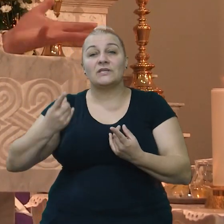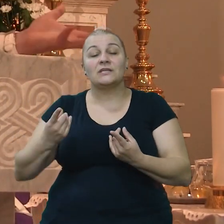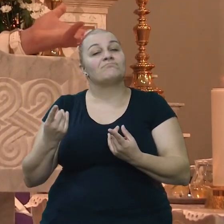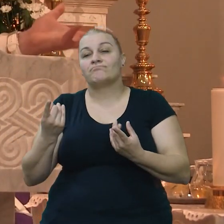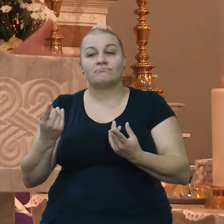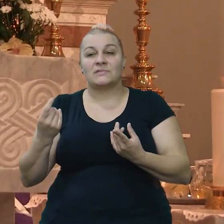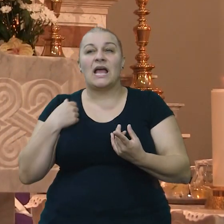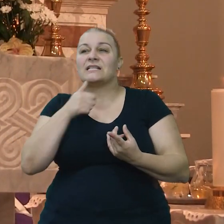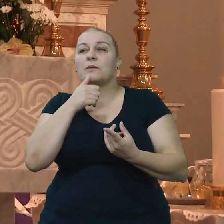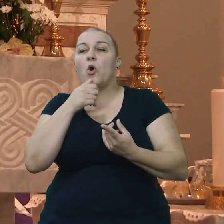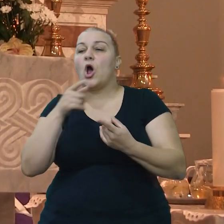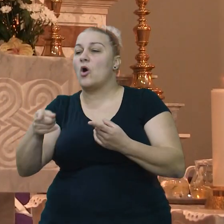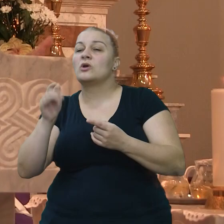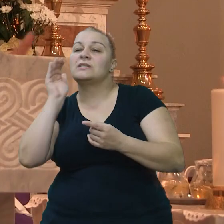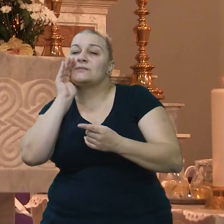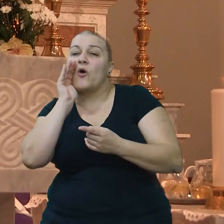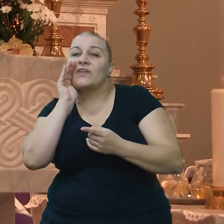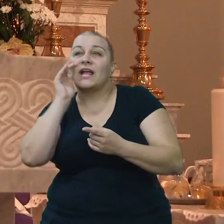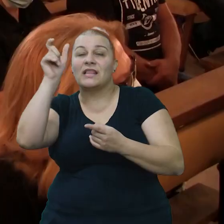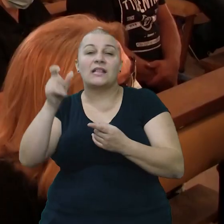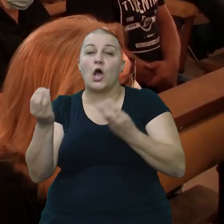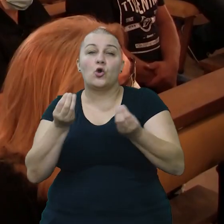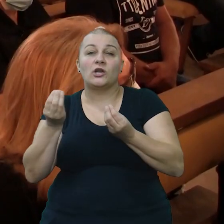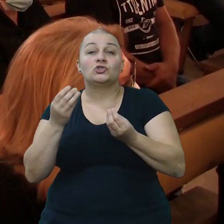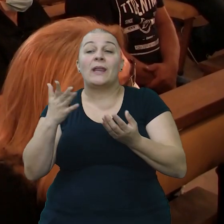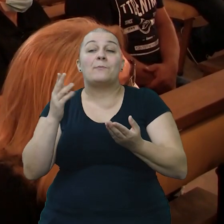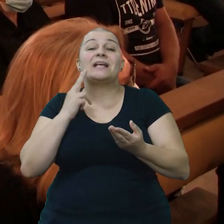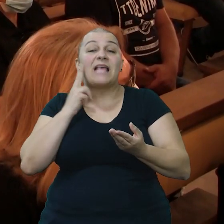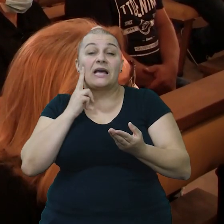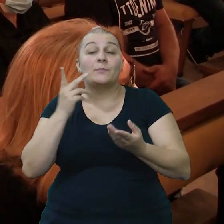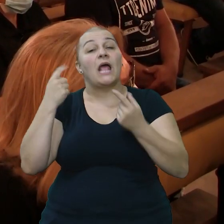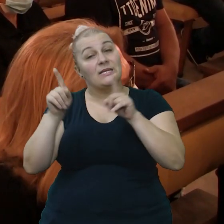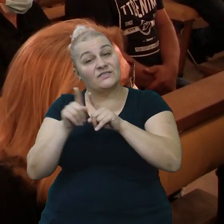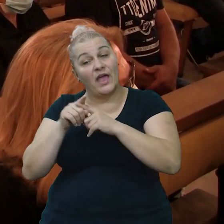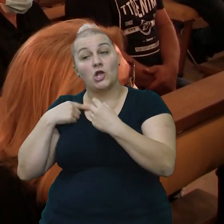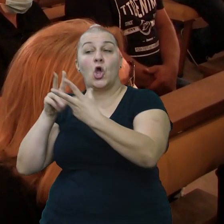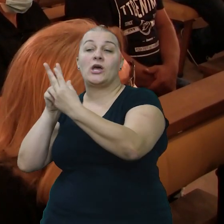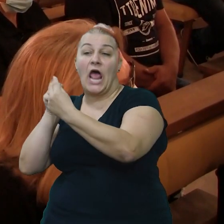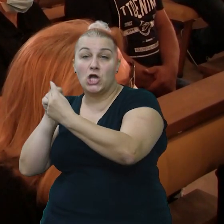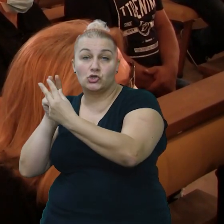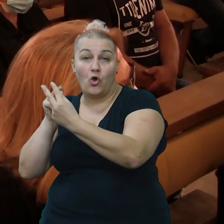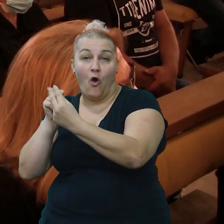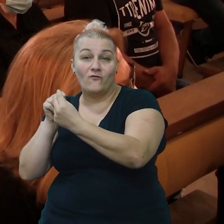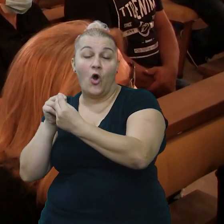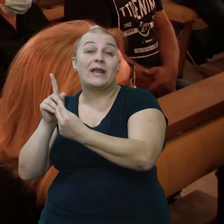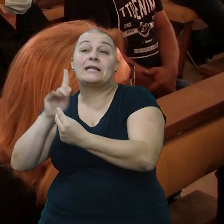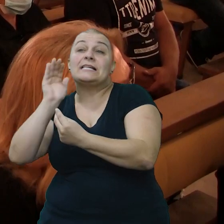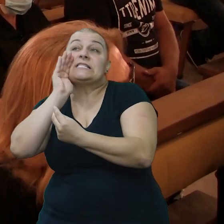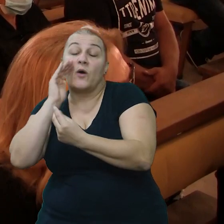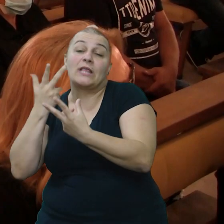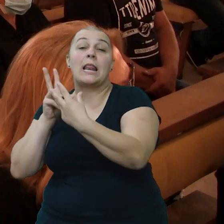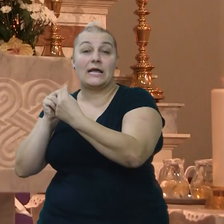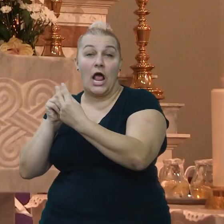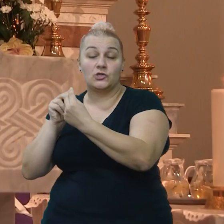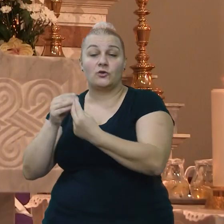Onda nisam ga, nisam mogao ispovijedati jer nema sakramenta, ali sam nije s ljudima porazgovorio do brzu hrabrost. Bila jedna